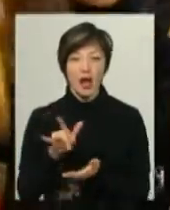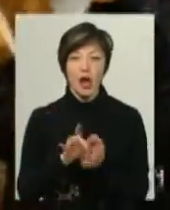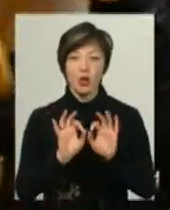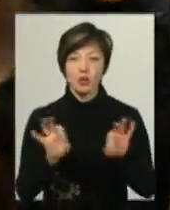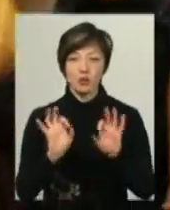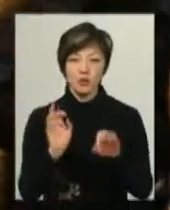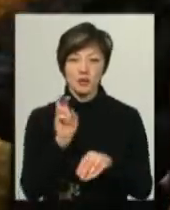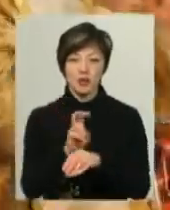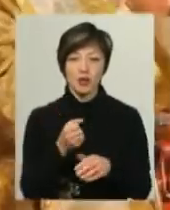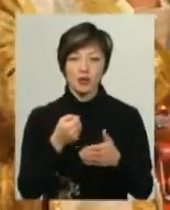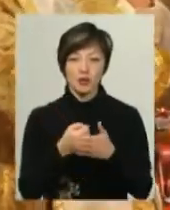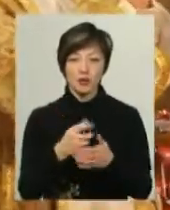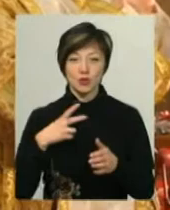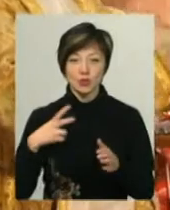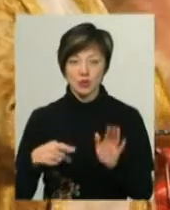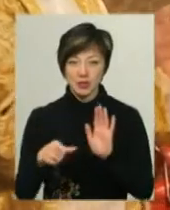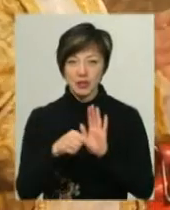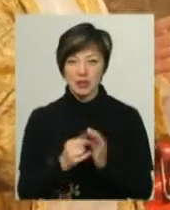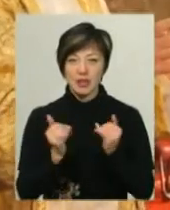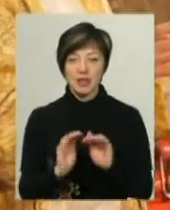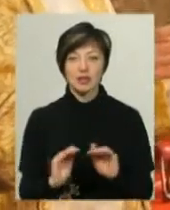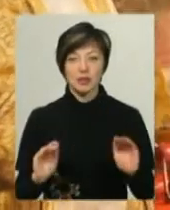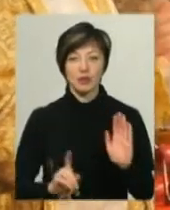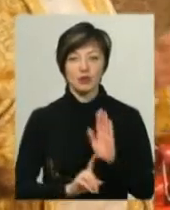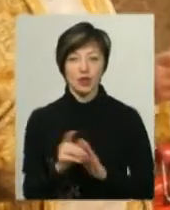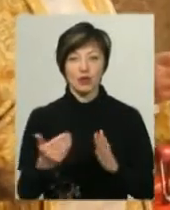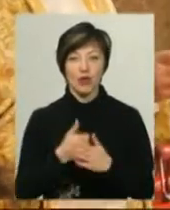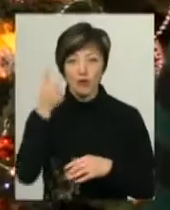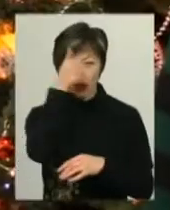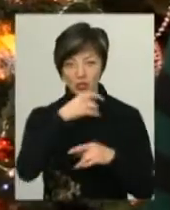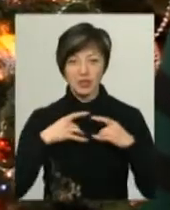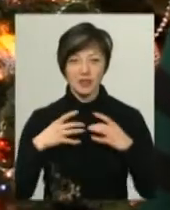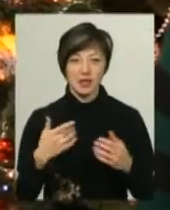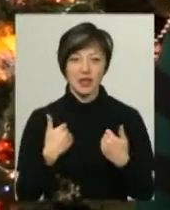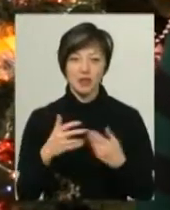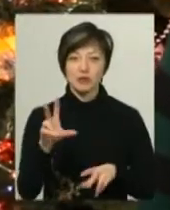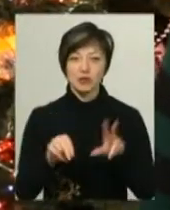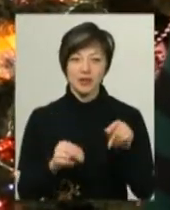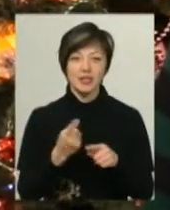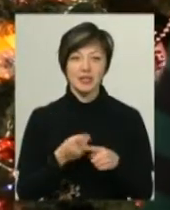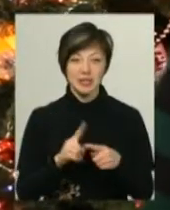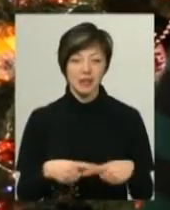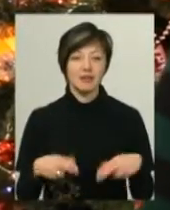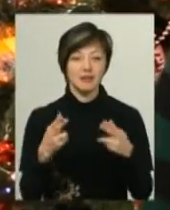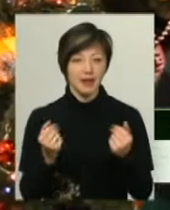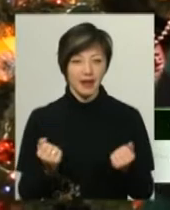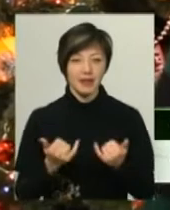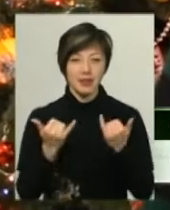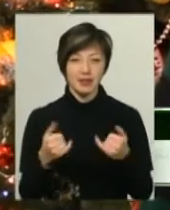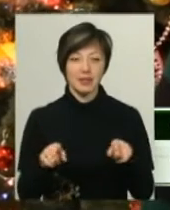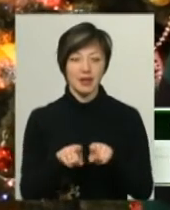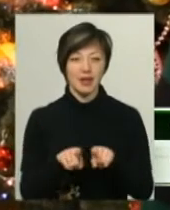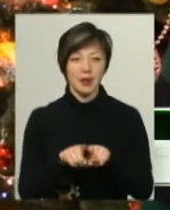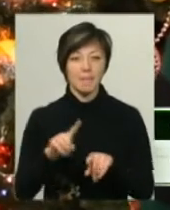Голяк, яка завітала до гостини з донькою, для дітей стала початком новорічних свят. Я сподіваюся, що це для них такий